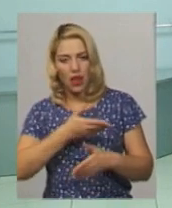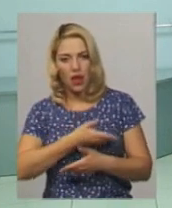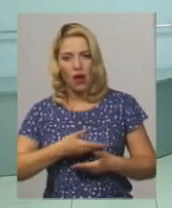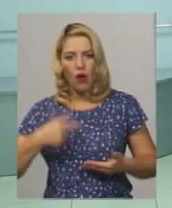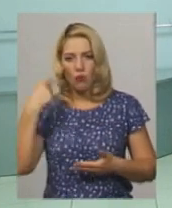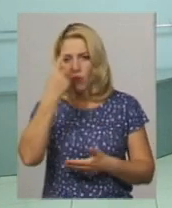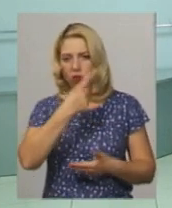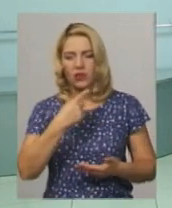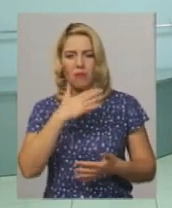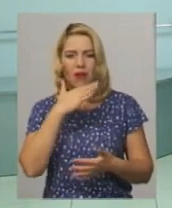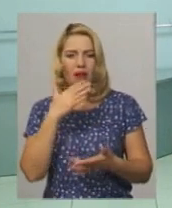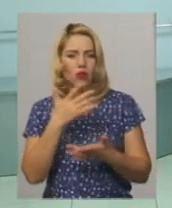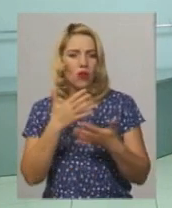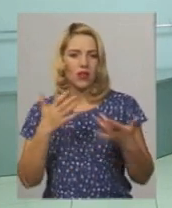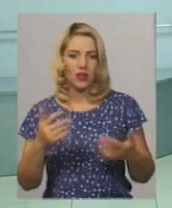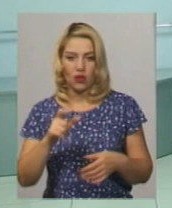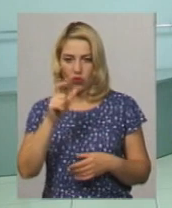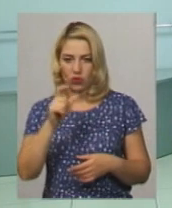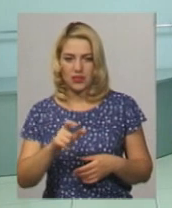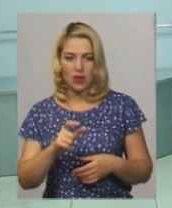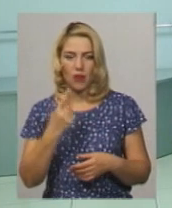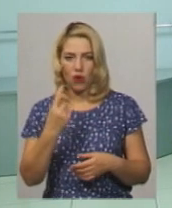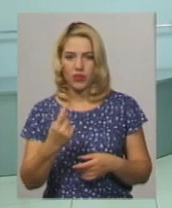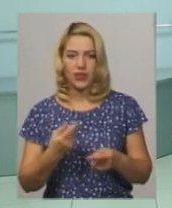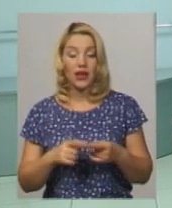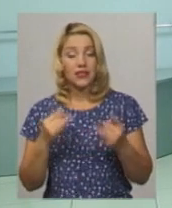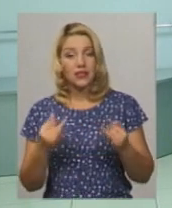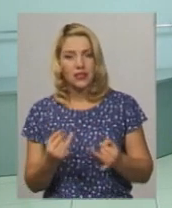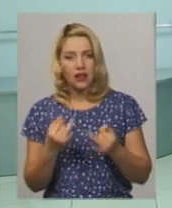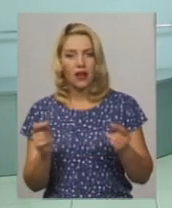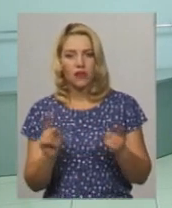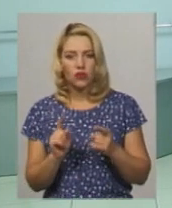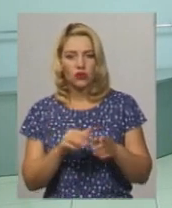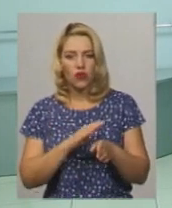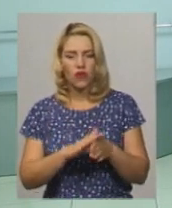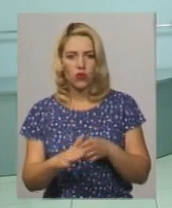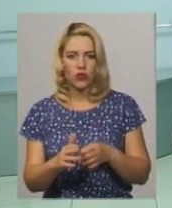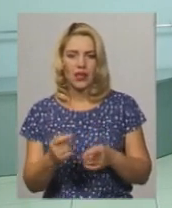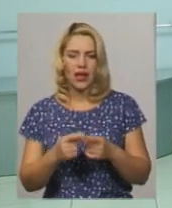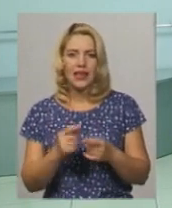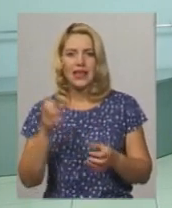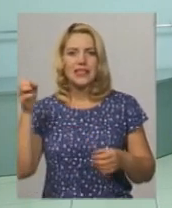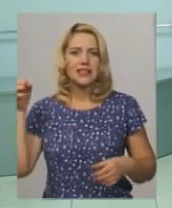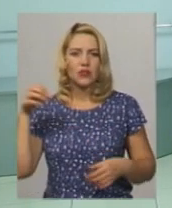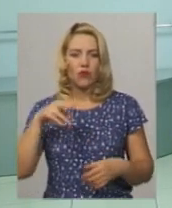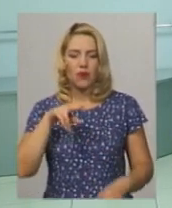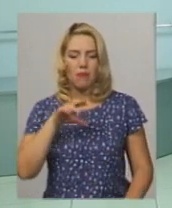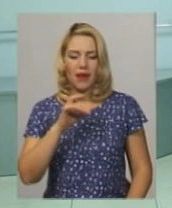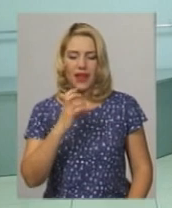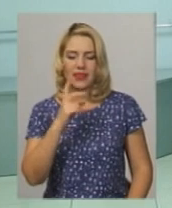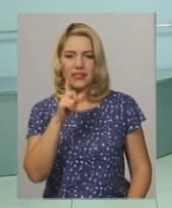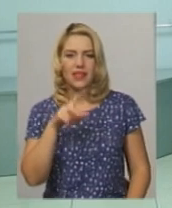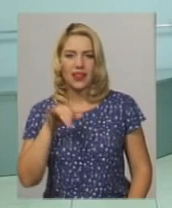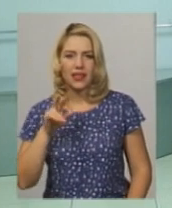такі багатолики. Особа одна і декілька портретів. Що цікаво, це виконання в стилі світлового пензлика. Зазвичай з світловим пензликом працюють